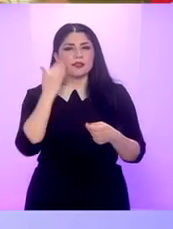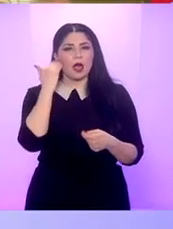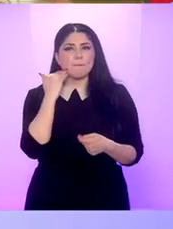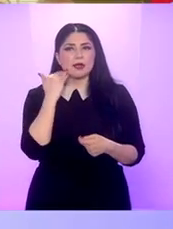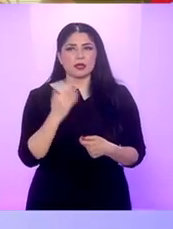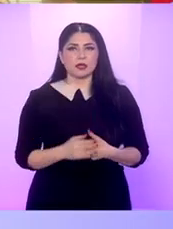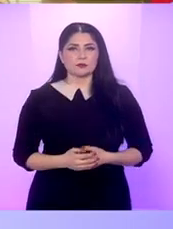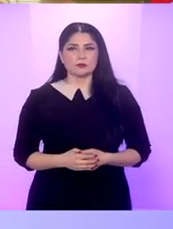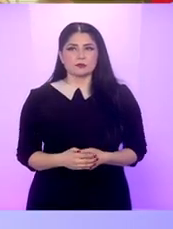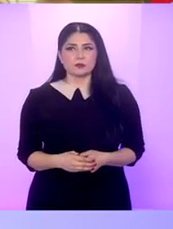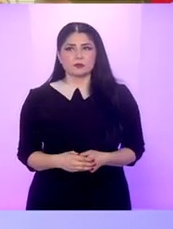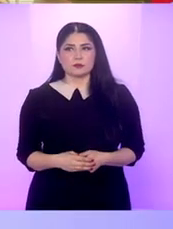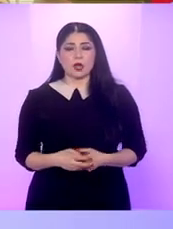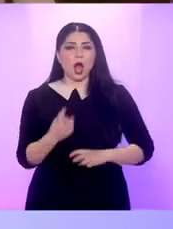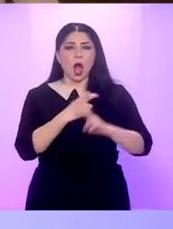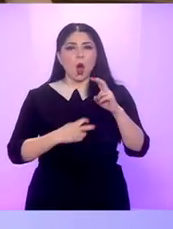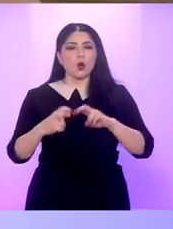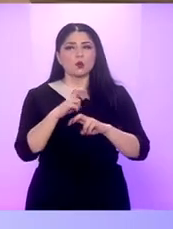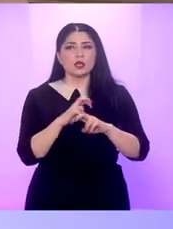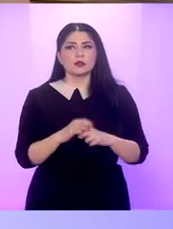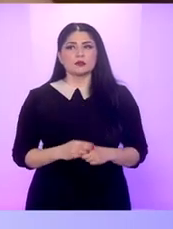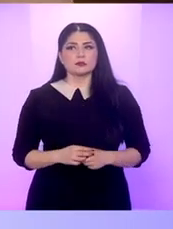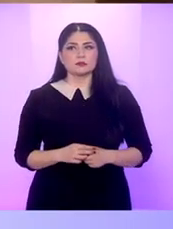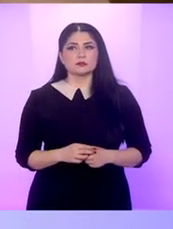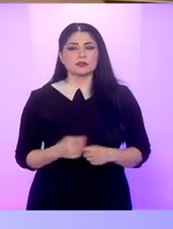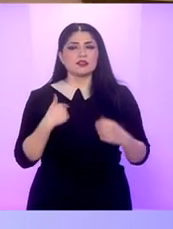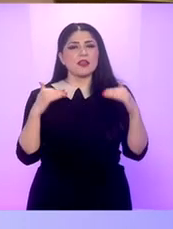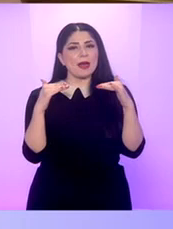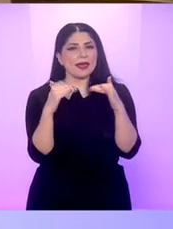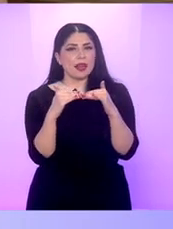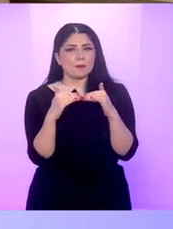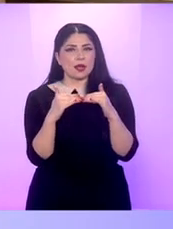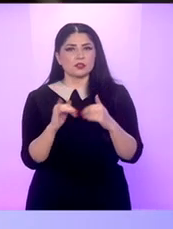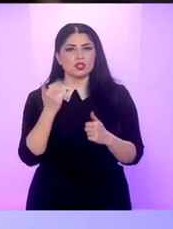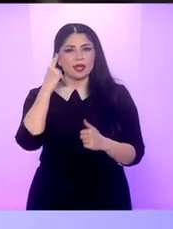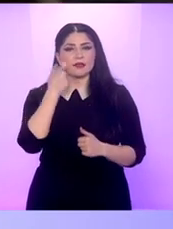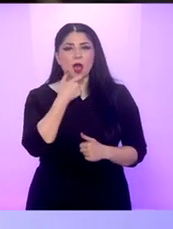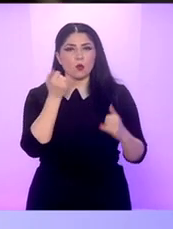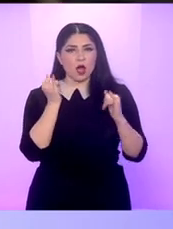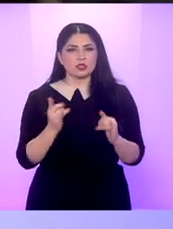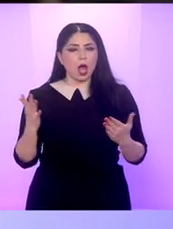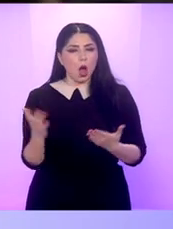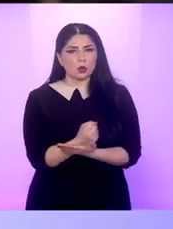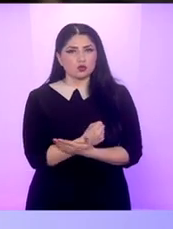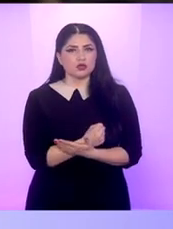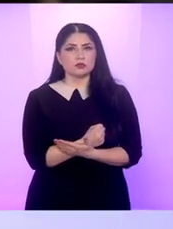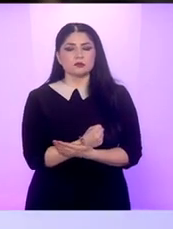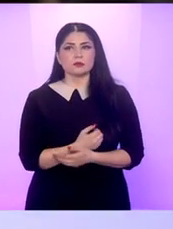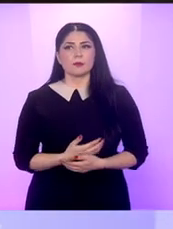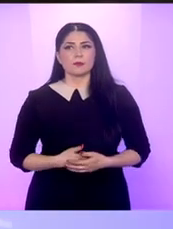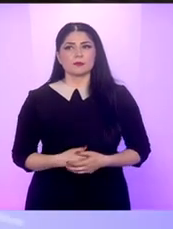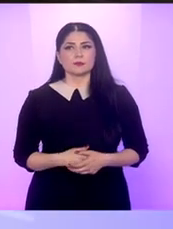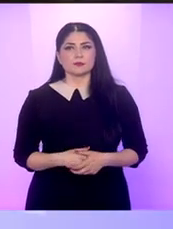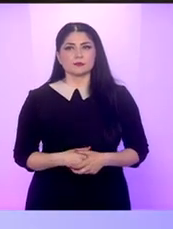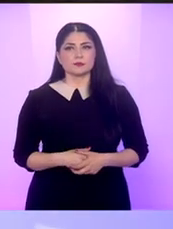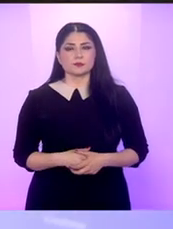o political correctness Au căutat această reprezentare mai echilibrată și cred că în acest an au reușit să o obțină pentru că într-adevăr au fost